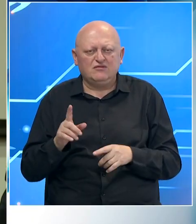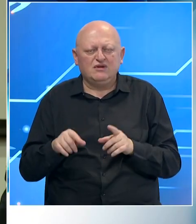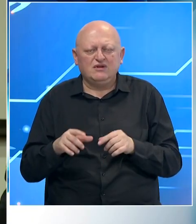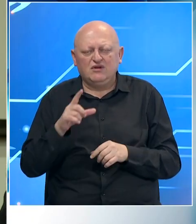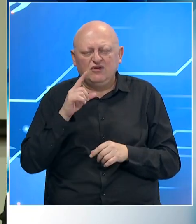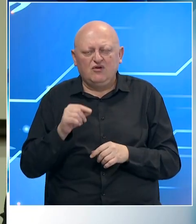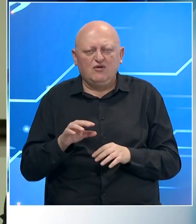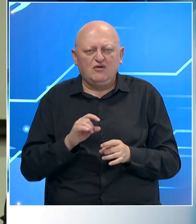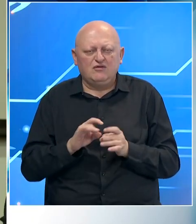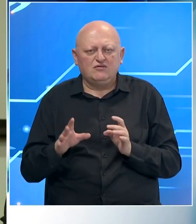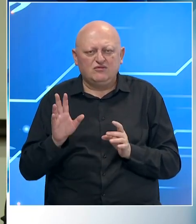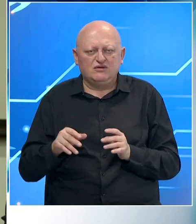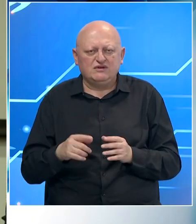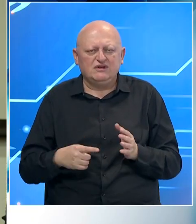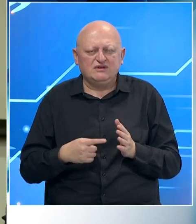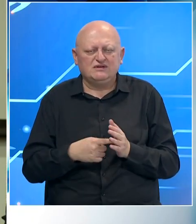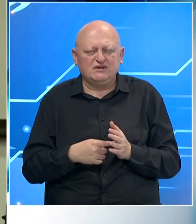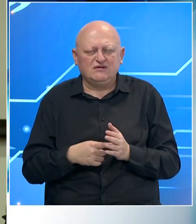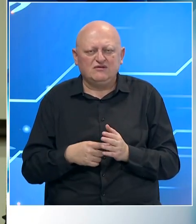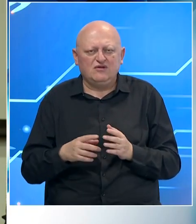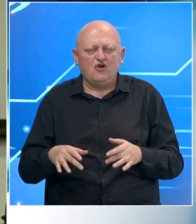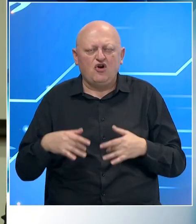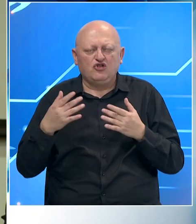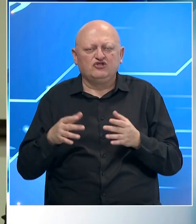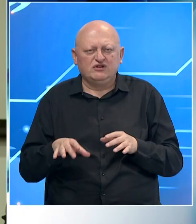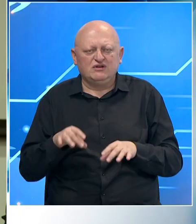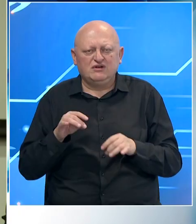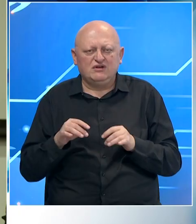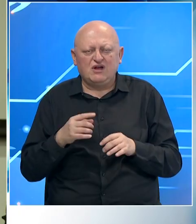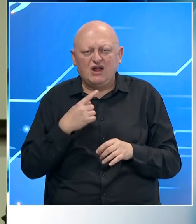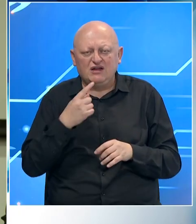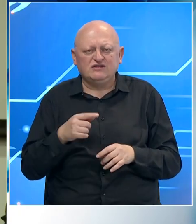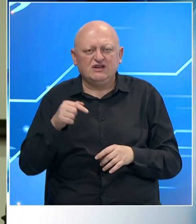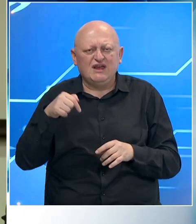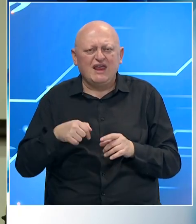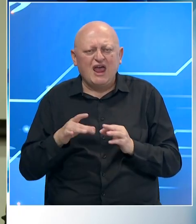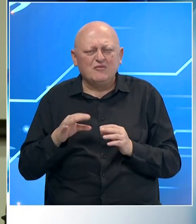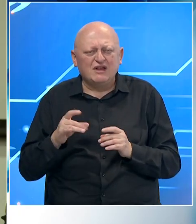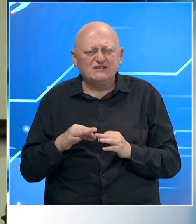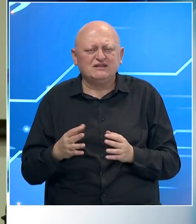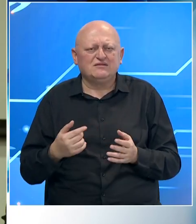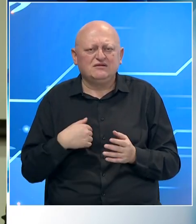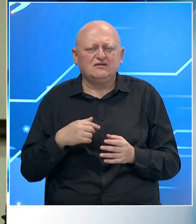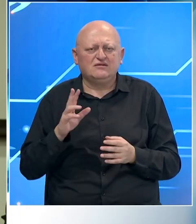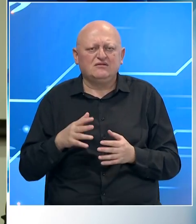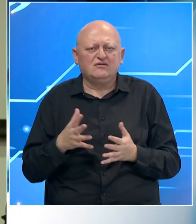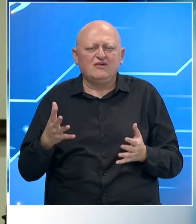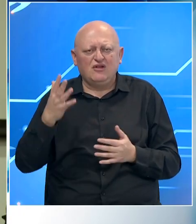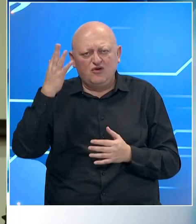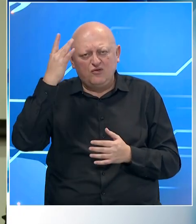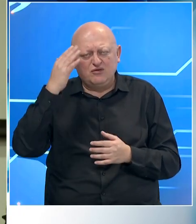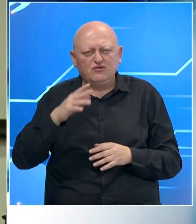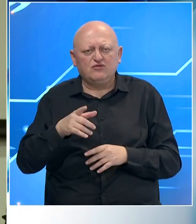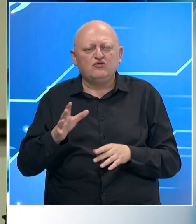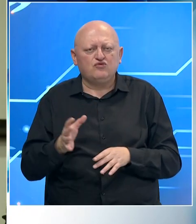općinama vrlo brzo moći zakazati odgođene izbore. Ali kad je riječ o Jablanici, ja imam veliku briku da li